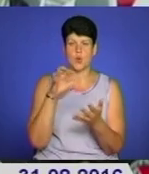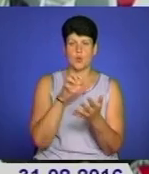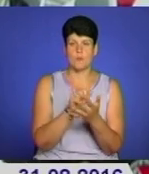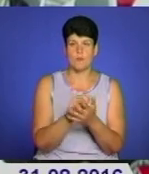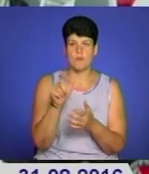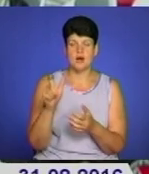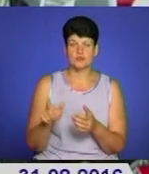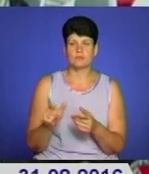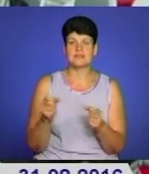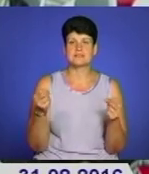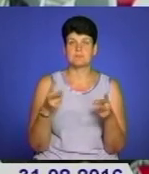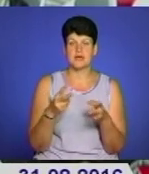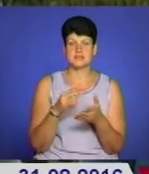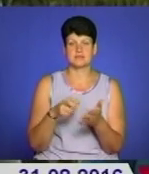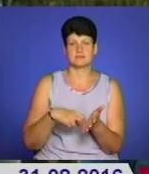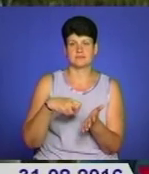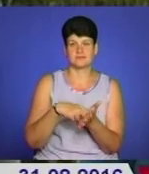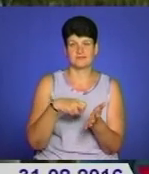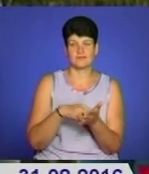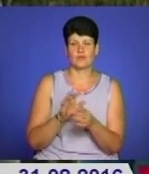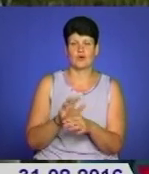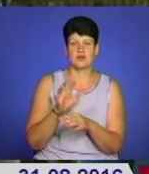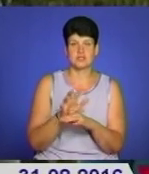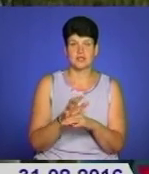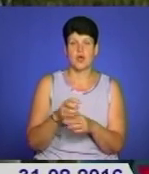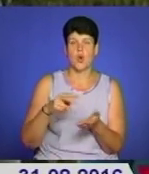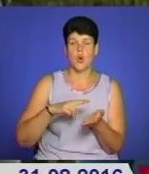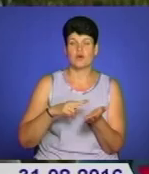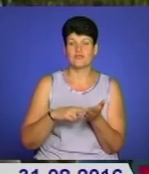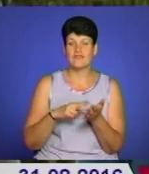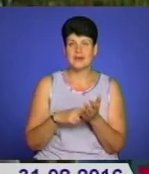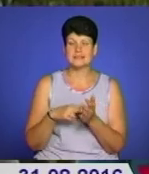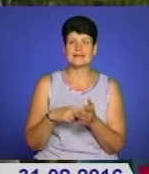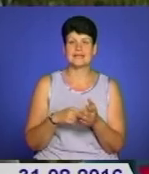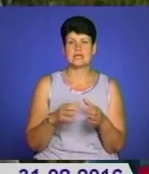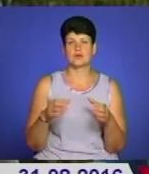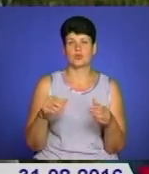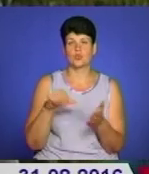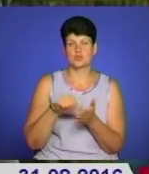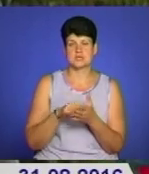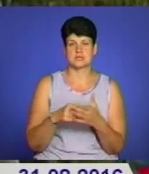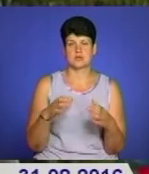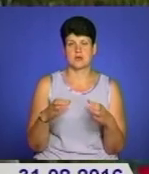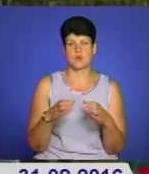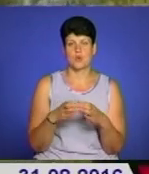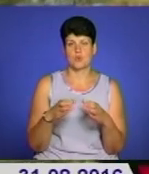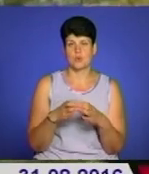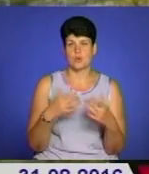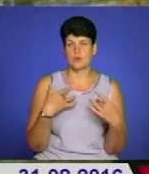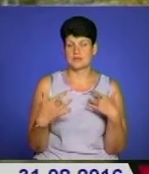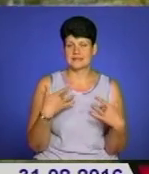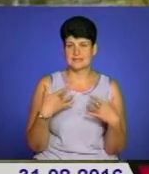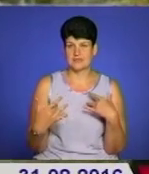також спецпогашення ювілейного конверта, концертна програма за участю відомих колективів та вечірня ватра. Ми